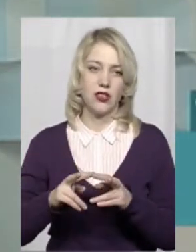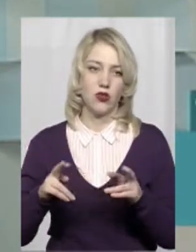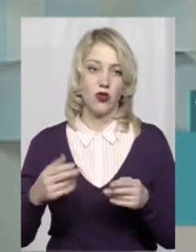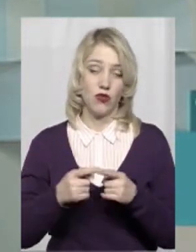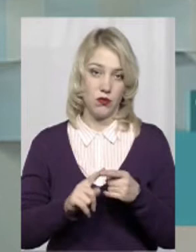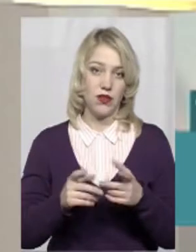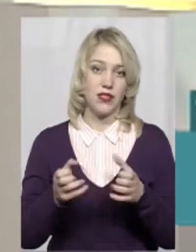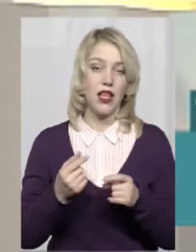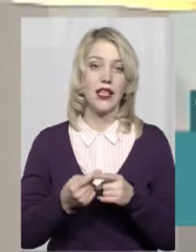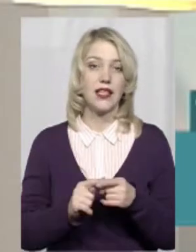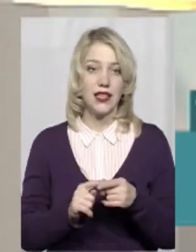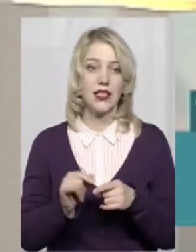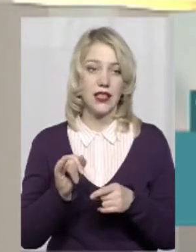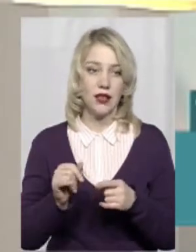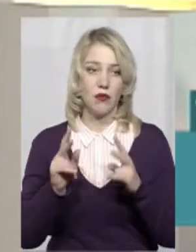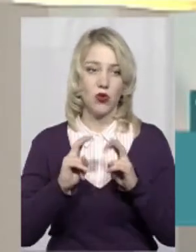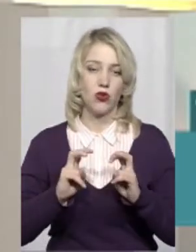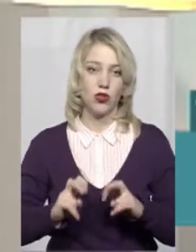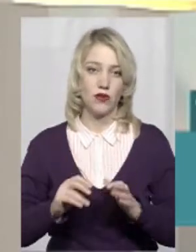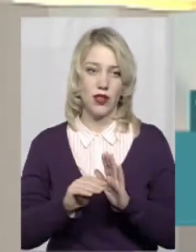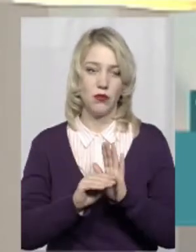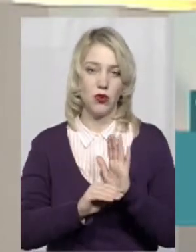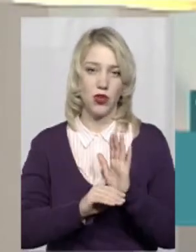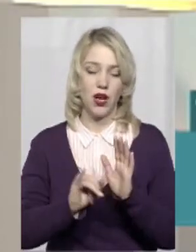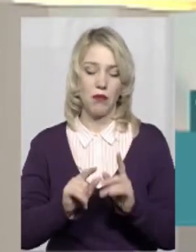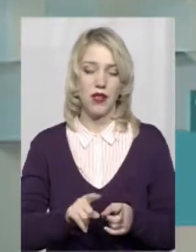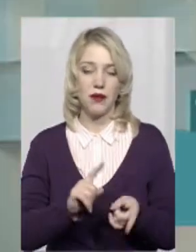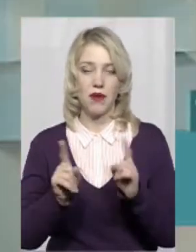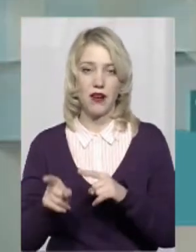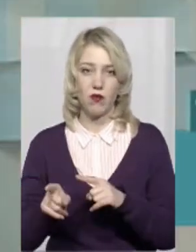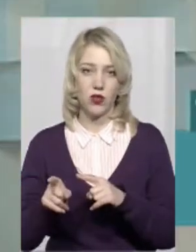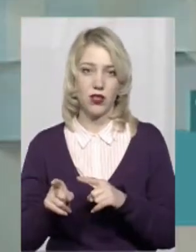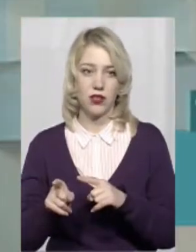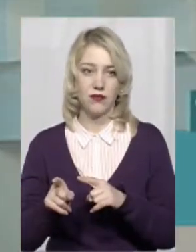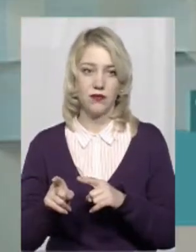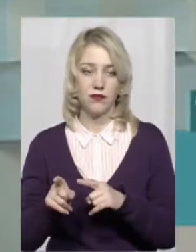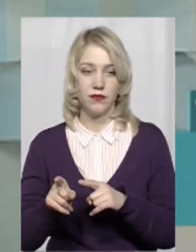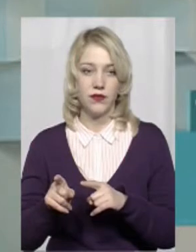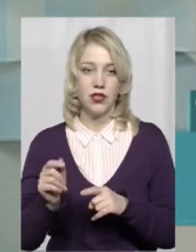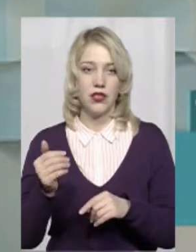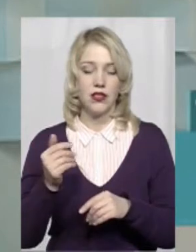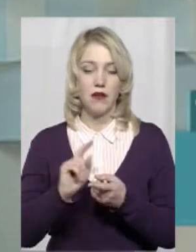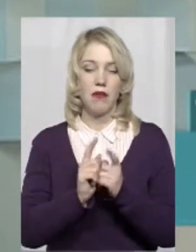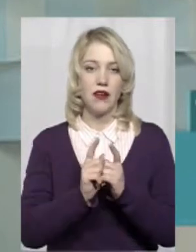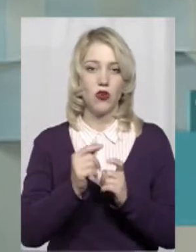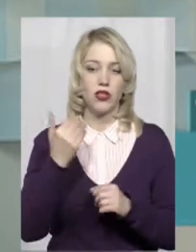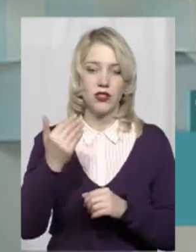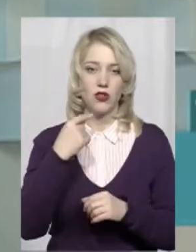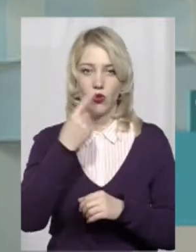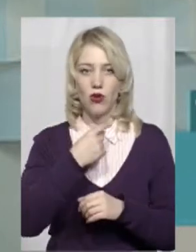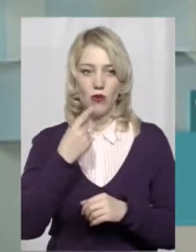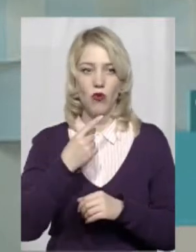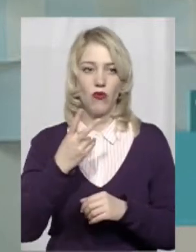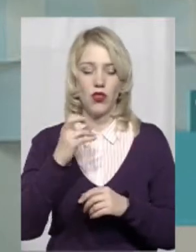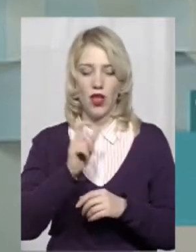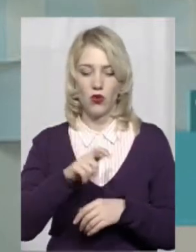ми взяли їх і аналізували вже програми, переводили з їхньої мови, як вони писали, на